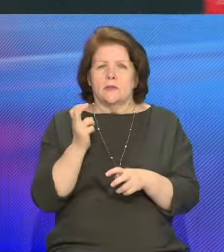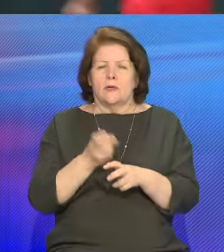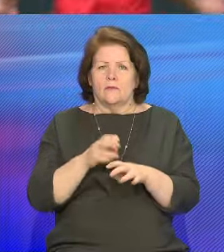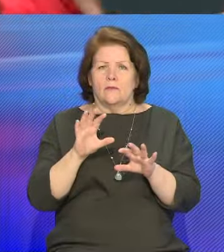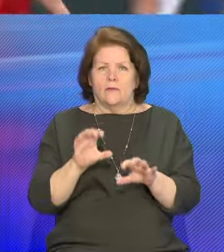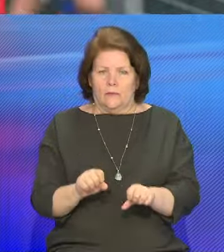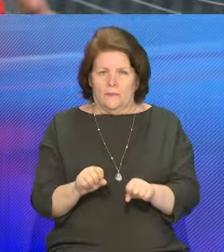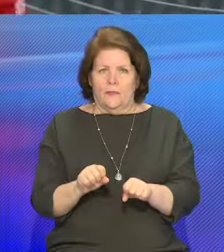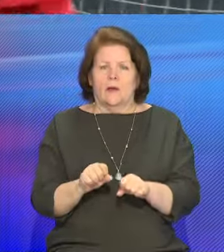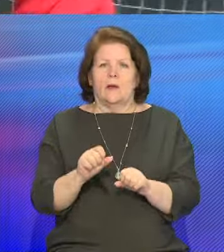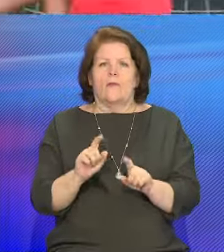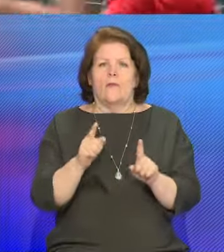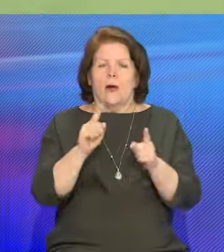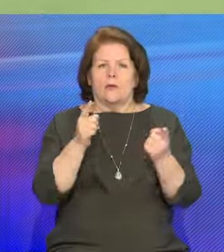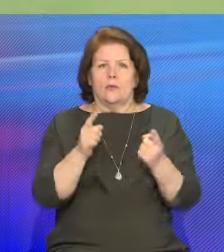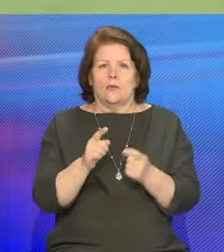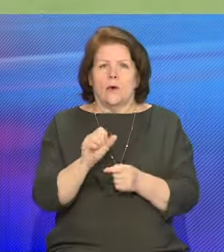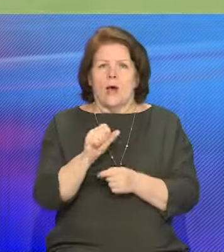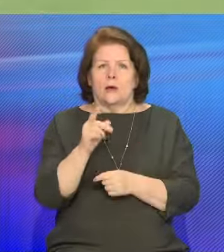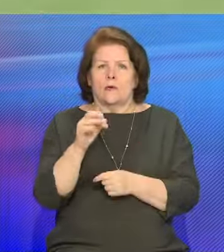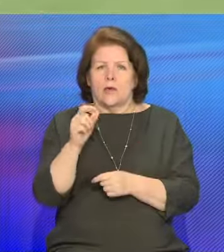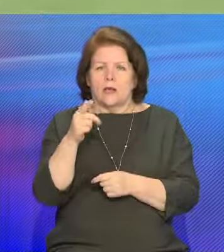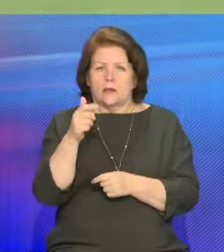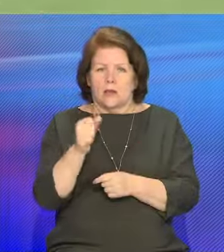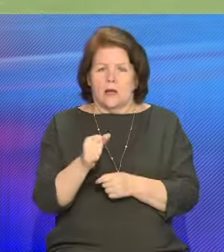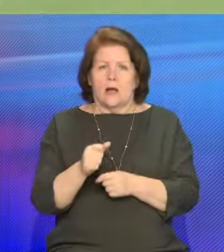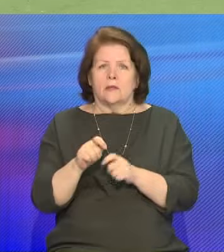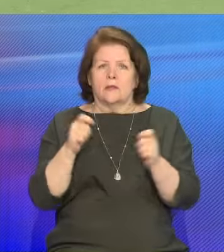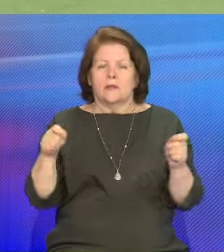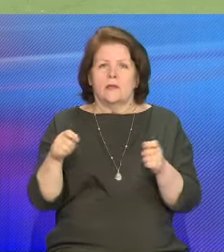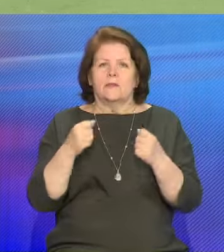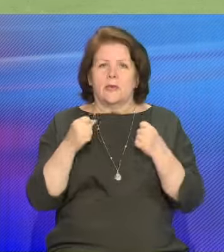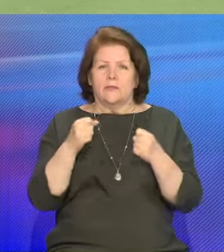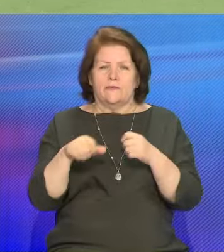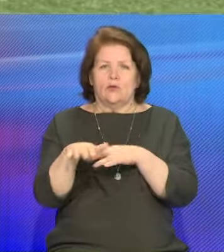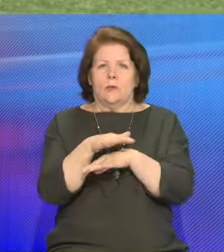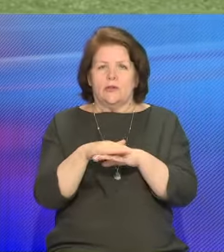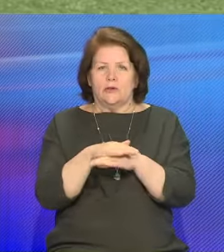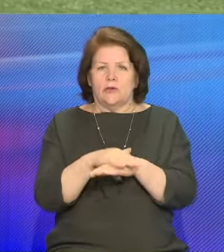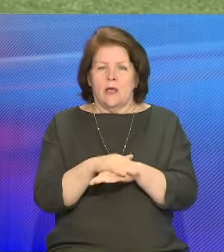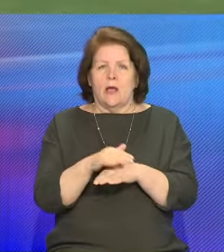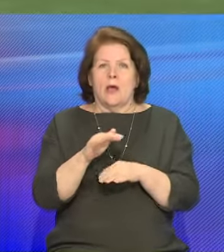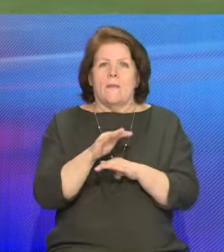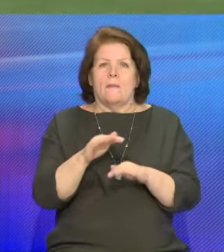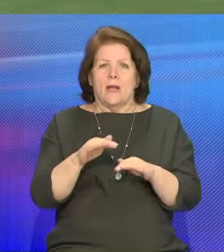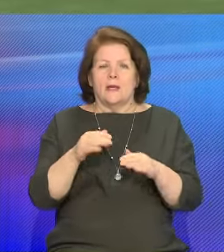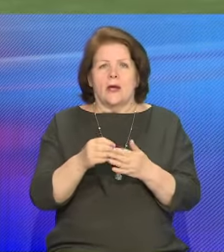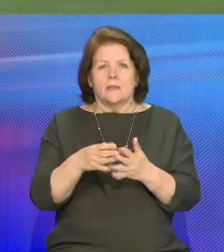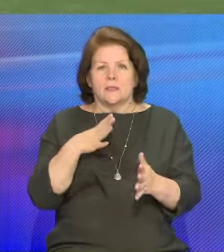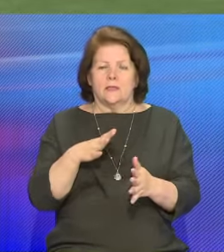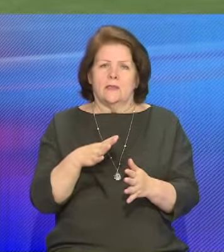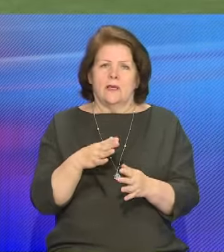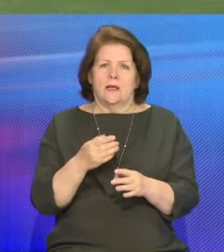парку Агрогородка открыли шмат функциональную спортивную пляцовку. Маленькие вертиолишковцы оценили место для